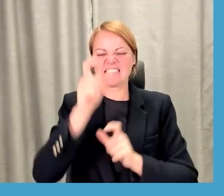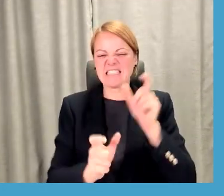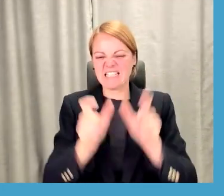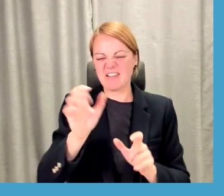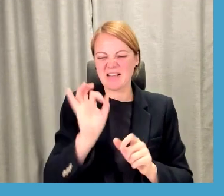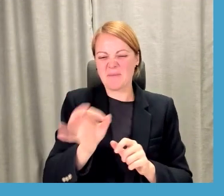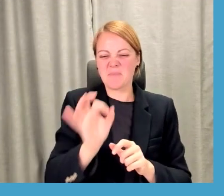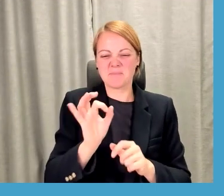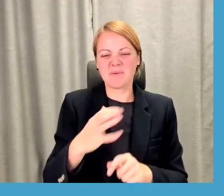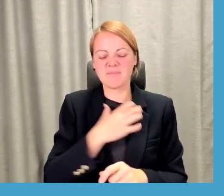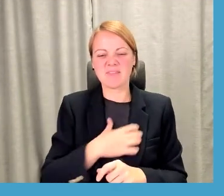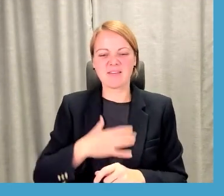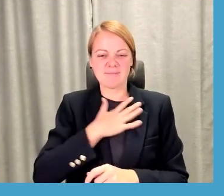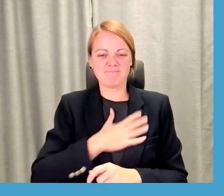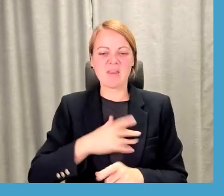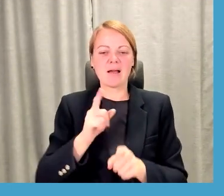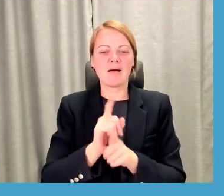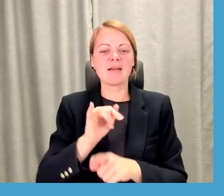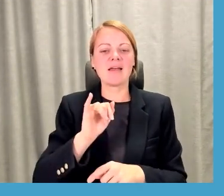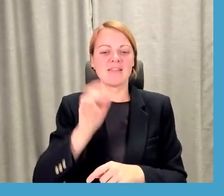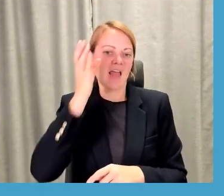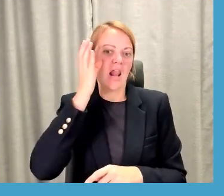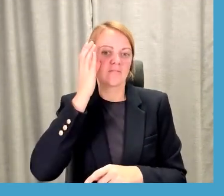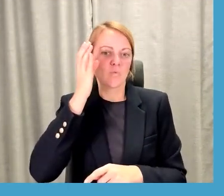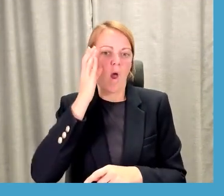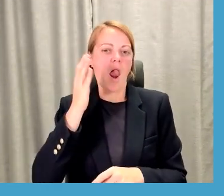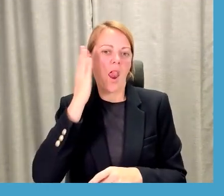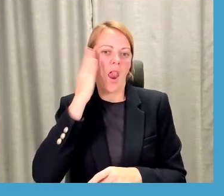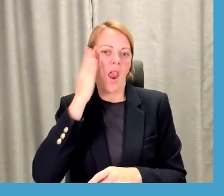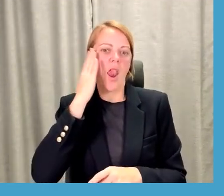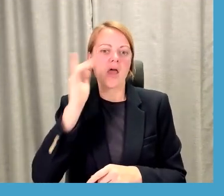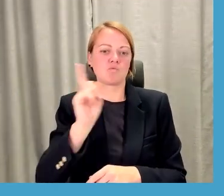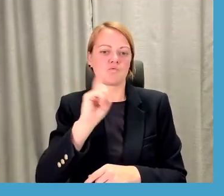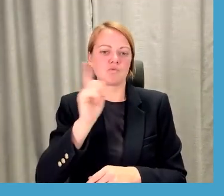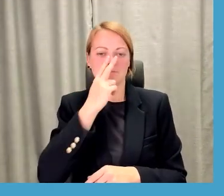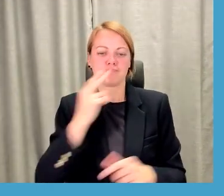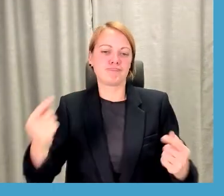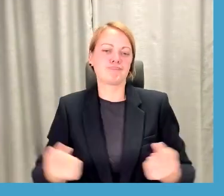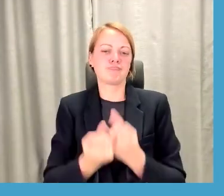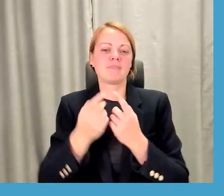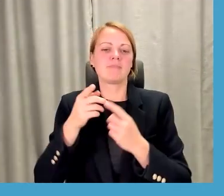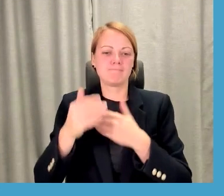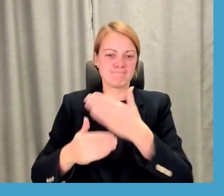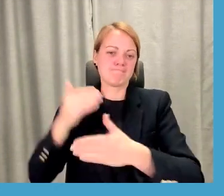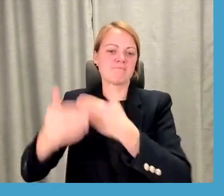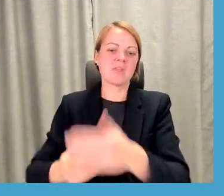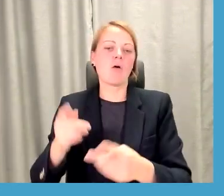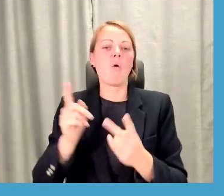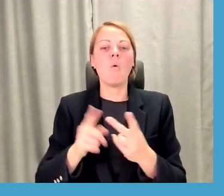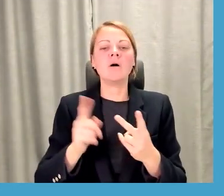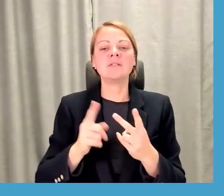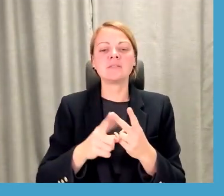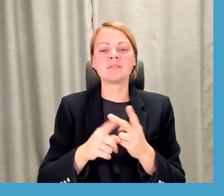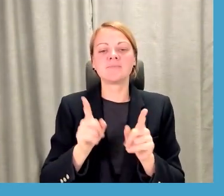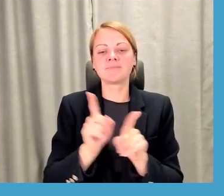gan arī, kā saka, intelektuāls būtas priekšvalcībām, to būtu jāizmanto, un otrs, protams, arī,